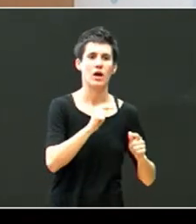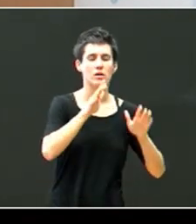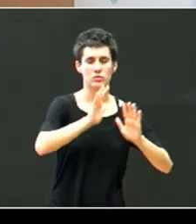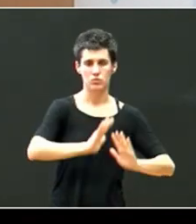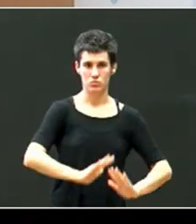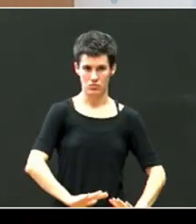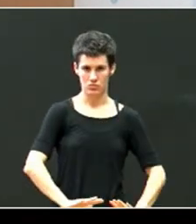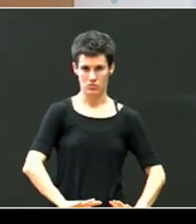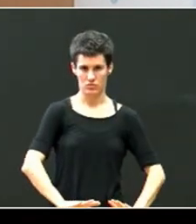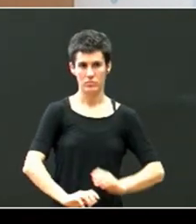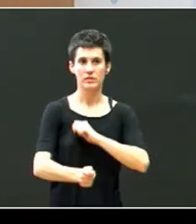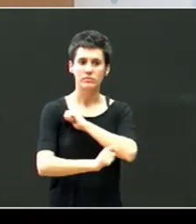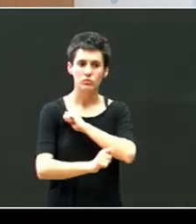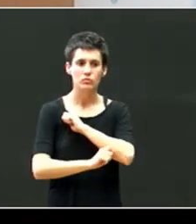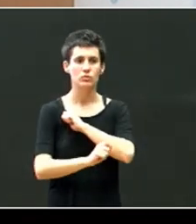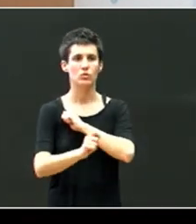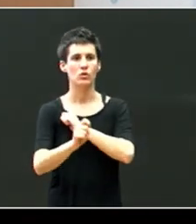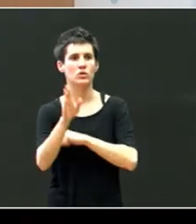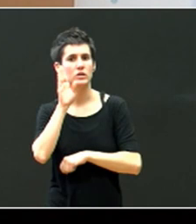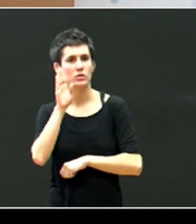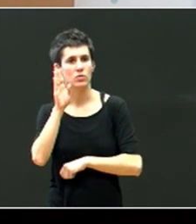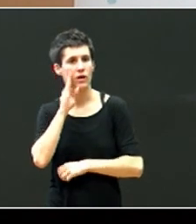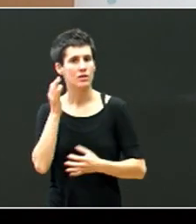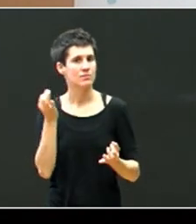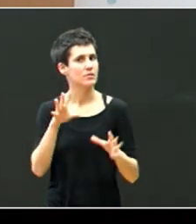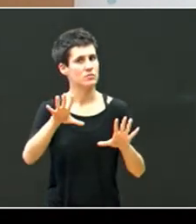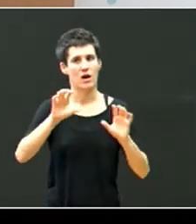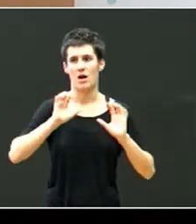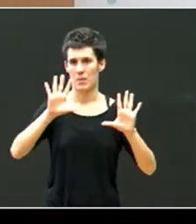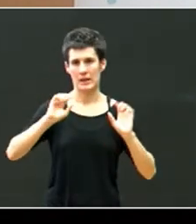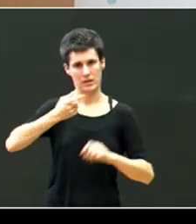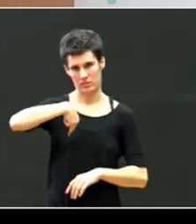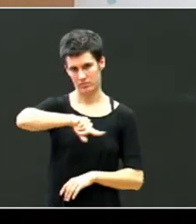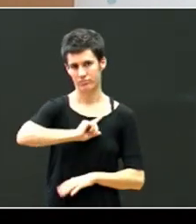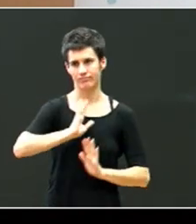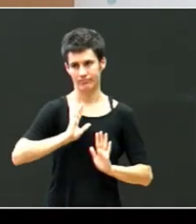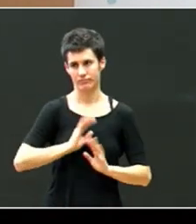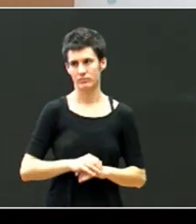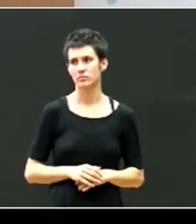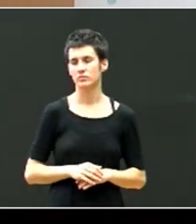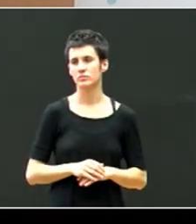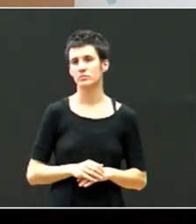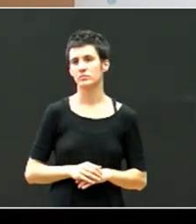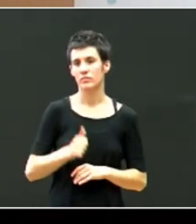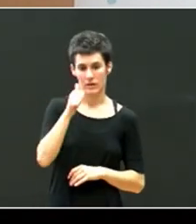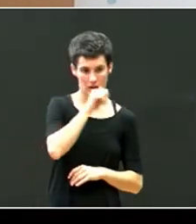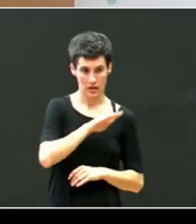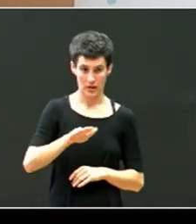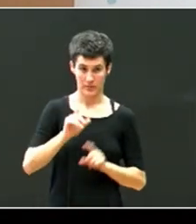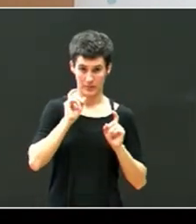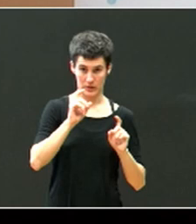Horrelako teknikak, horrelako gauzak, estrategiak ikasteko dugu. Ematen dugu aurre eskuntzan, eta lehen eskuntzan,